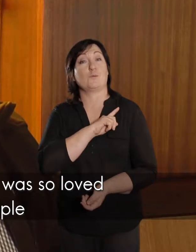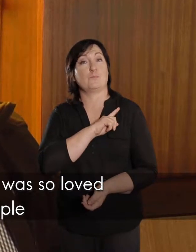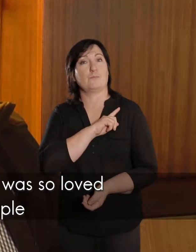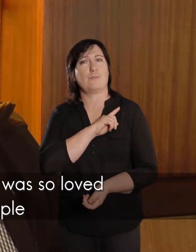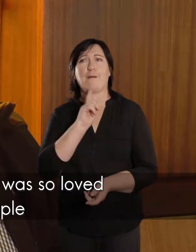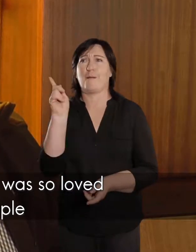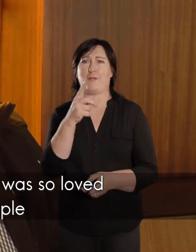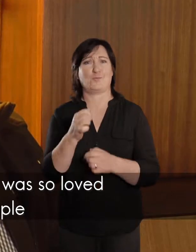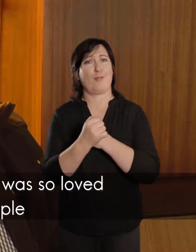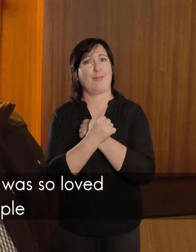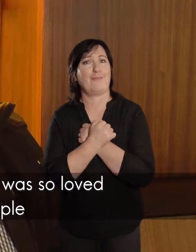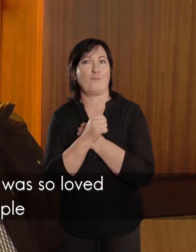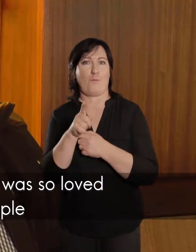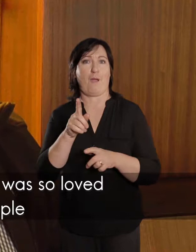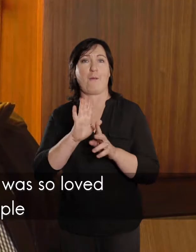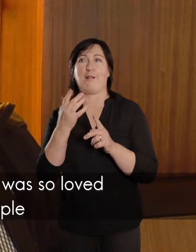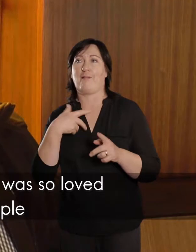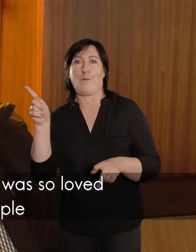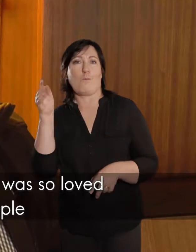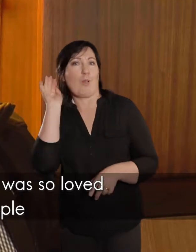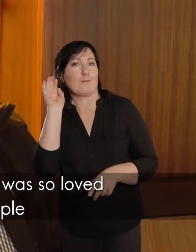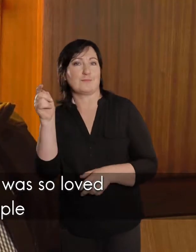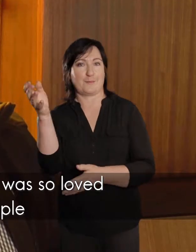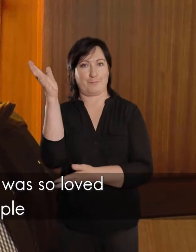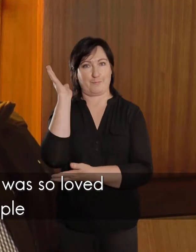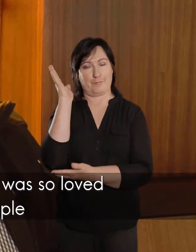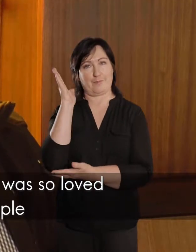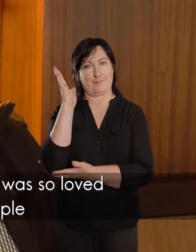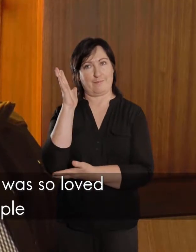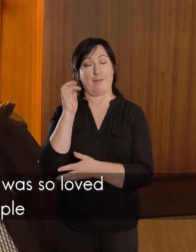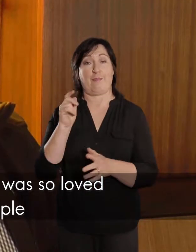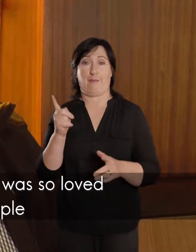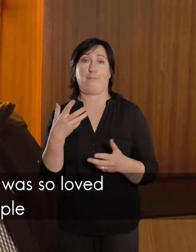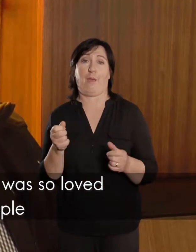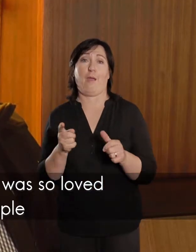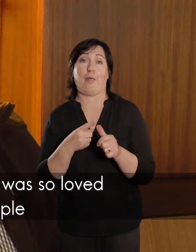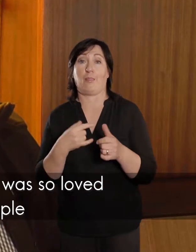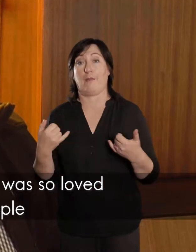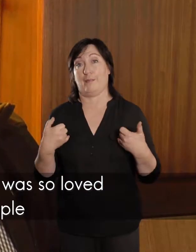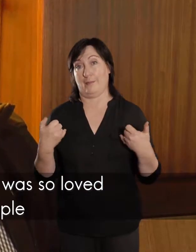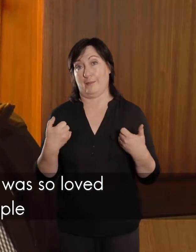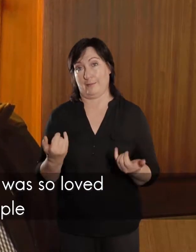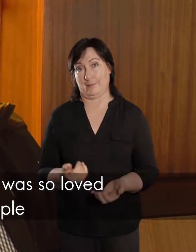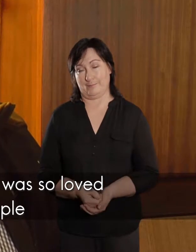soveel bemint gewees, en soveel mense getrek, en soveel aandig geniet.